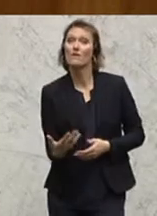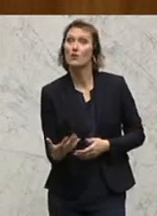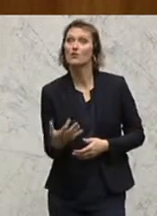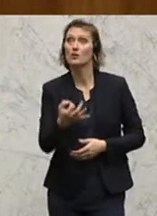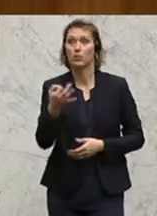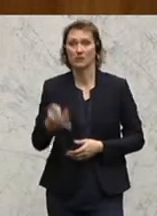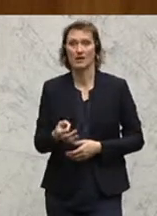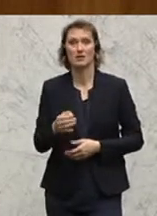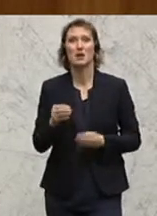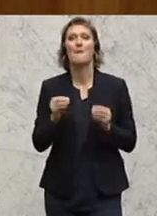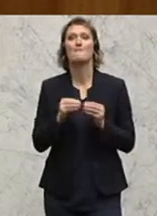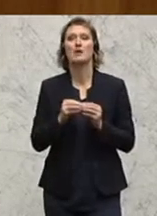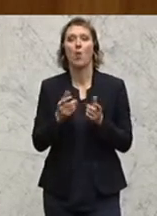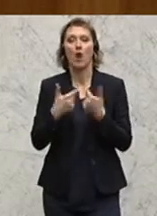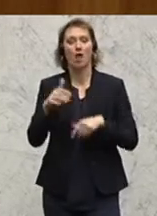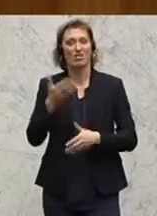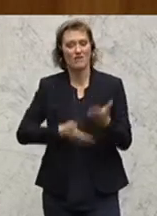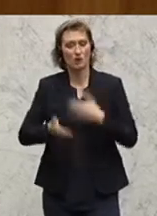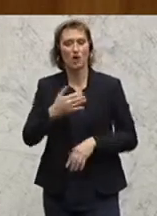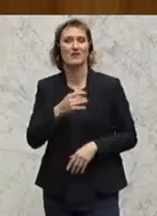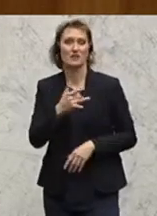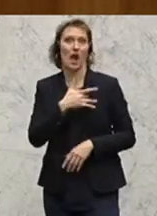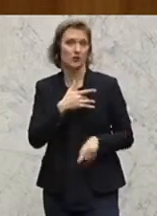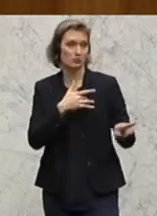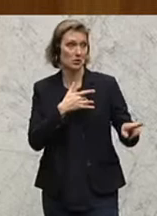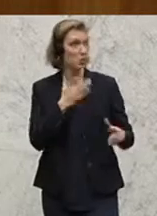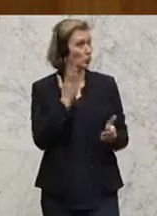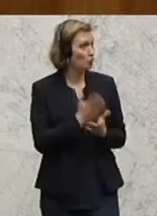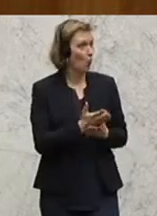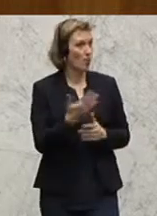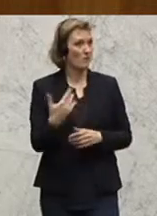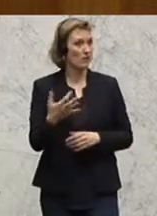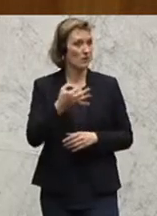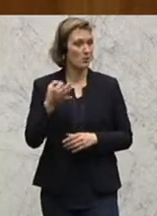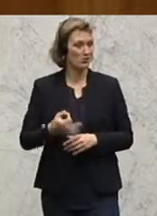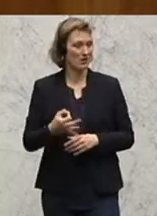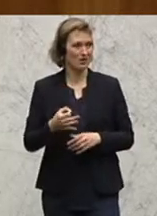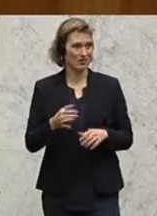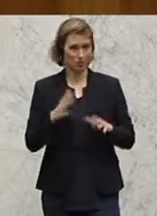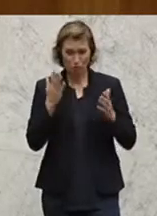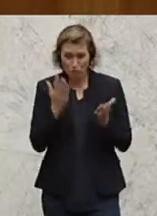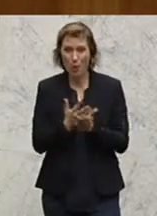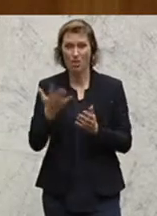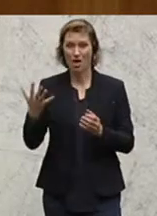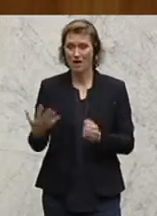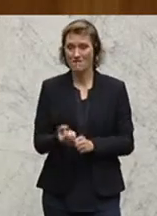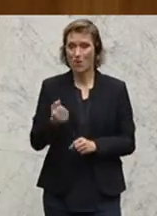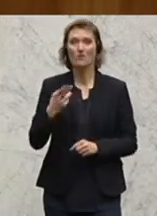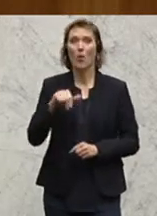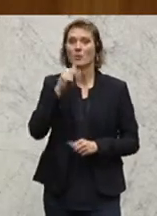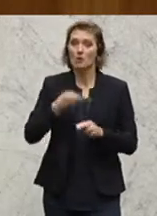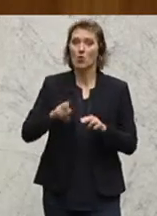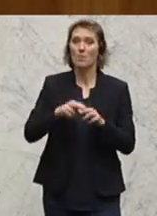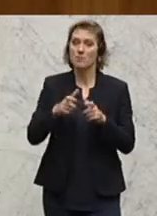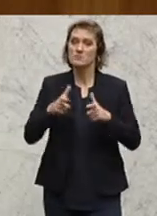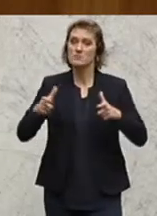Biolandbau in Salzburg haben. Du hast das erwähnt. Ja, bitte, wenn 50 Prozent der Fläche im Salzburg Biolandbau ein Erfolg ist, warum weiten wir